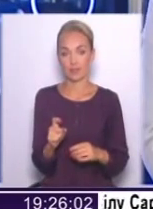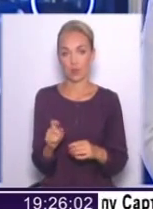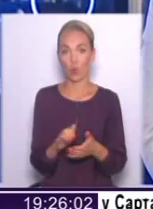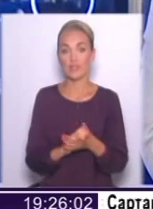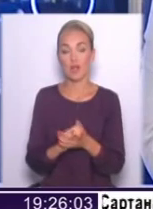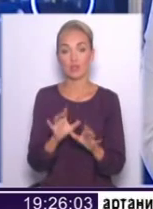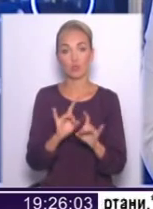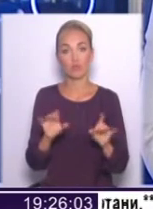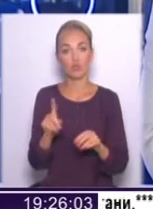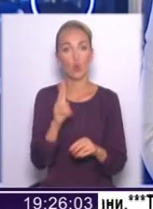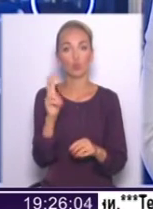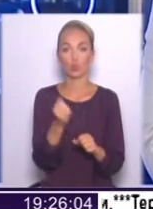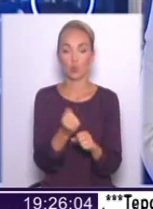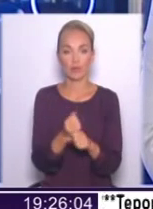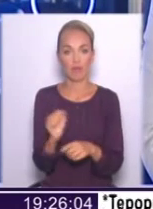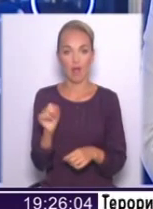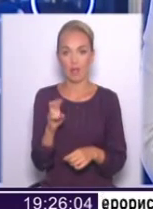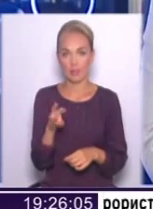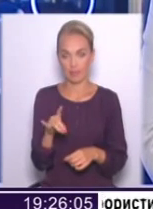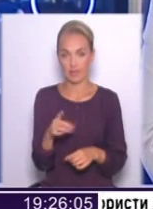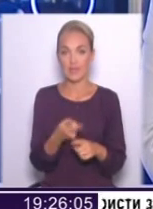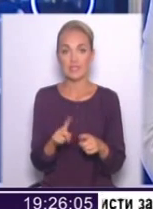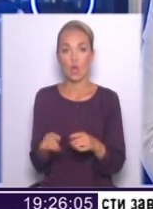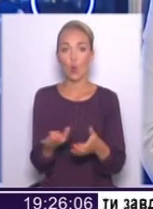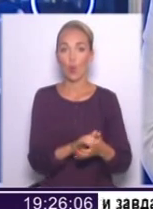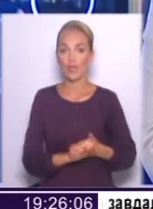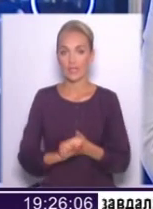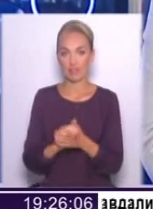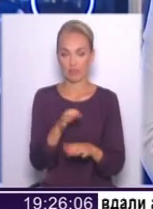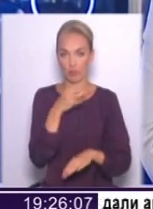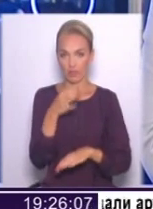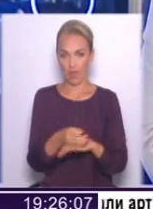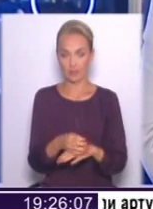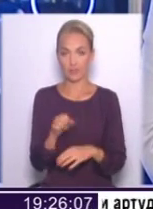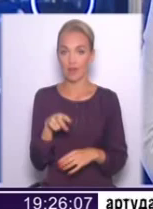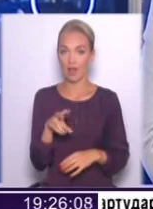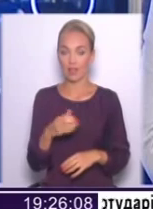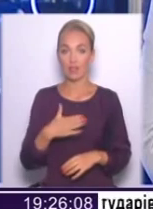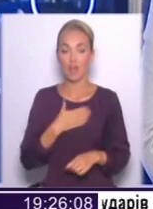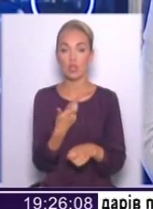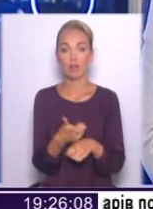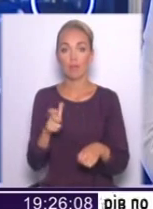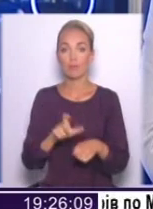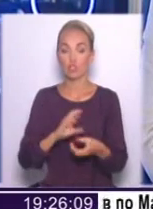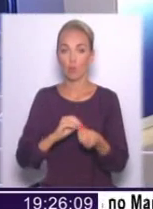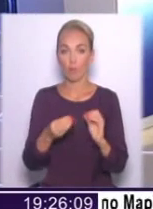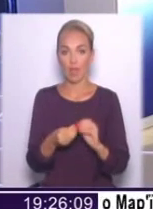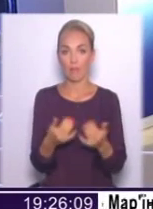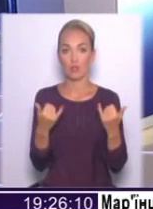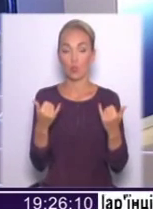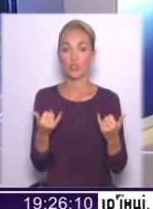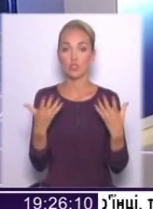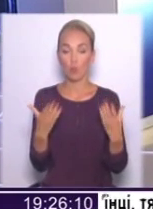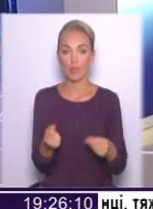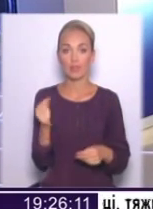розповідати про те, що це хтось зробив, а не ми. Це колективна відповідальність. Але наша найбільша проблема на сьогоднішній момент це те,